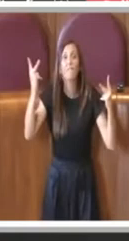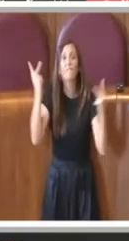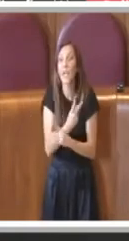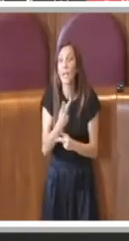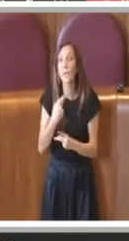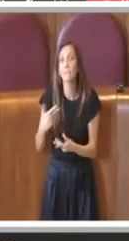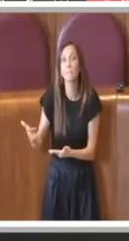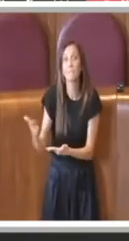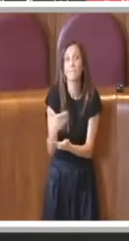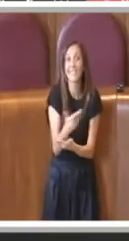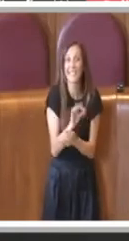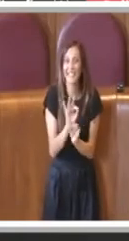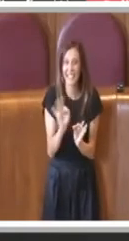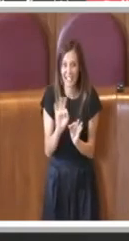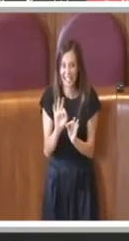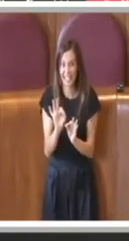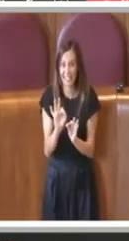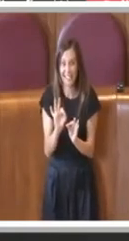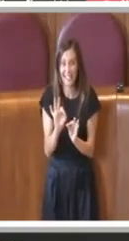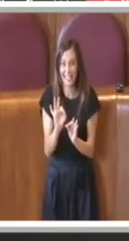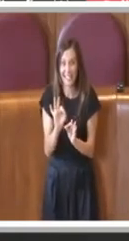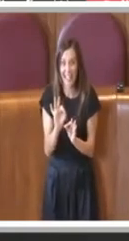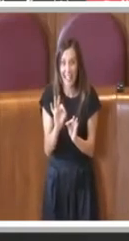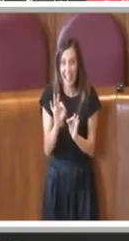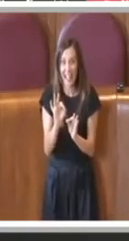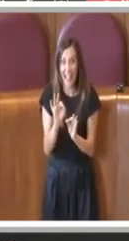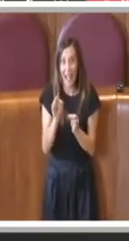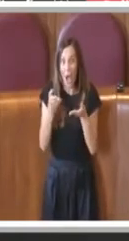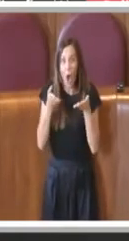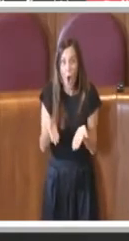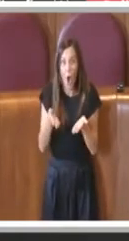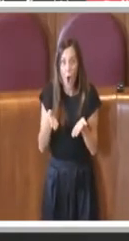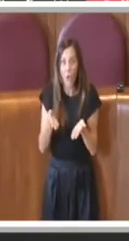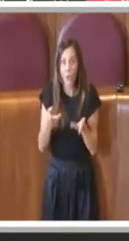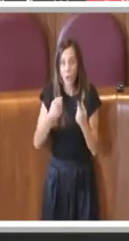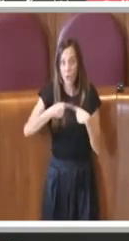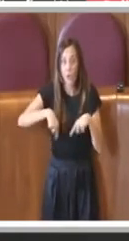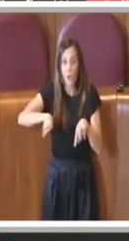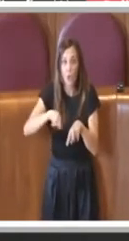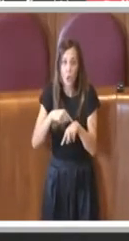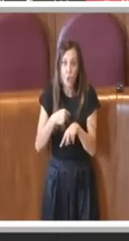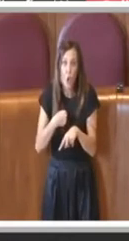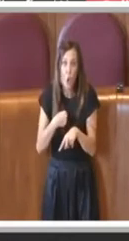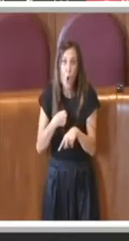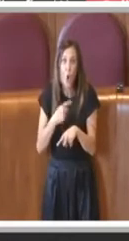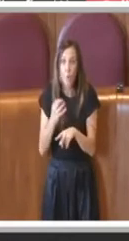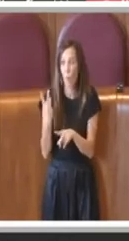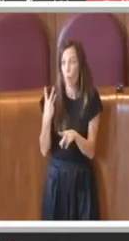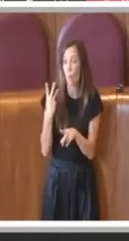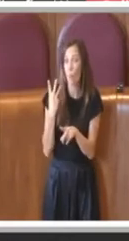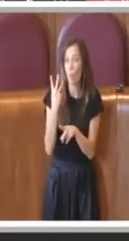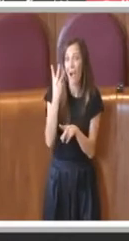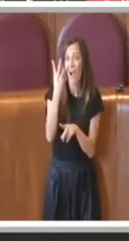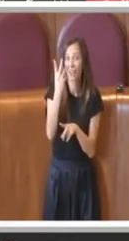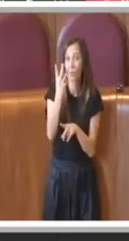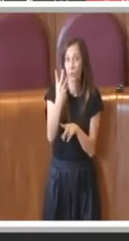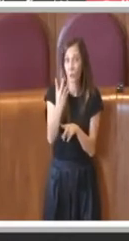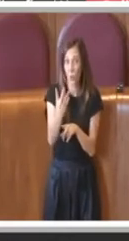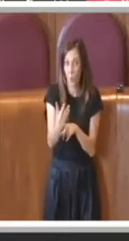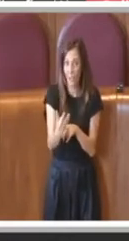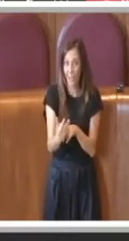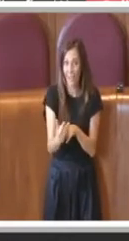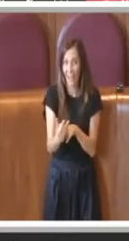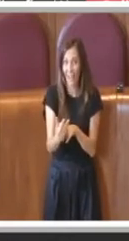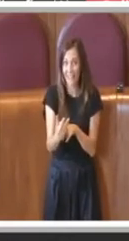mettiamo moneta sonante nei bilanci di AMA e in 4 anni verranno di fatto